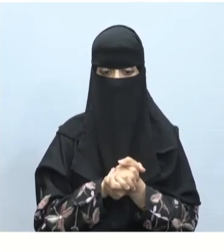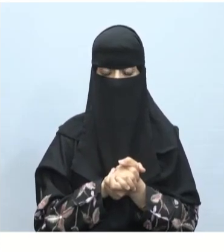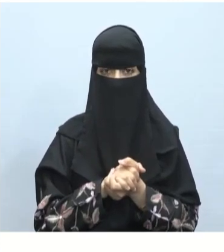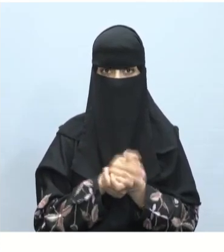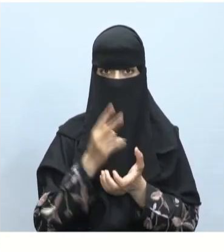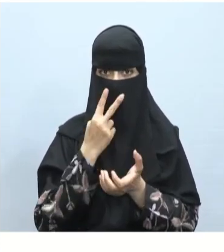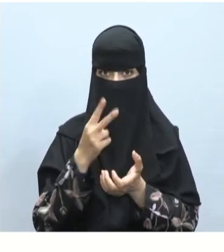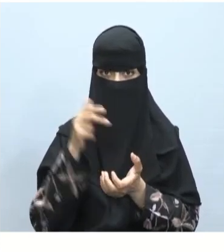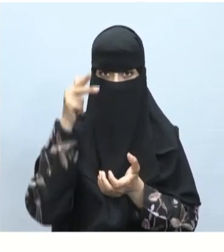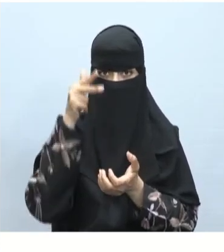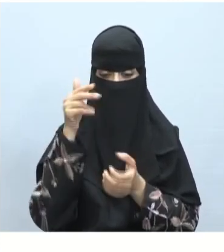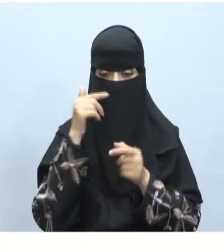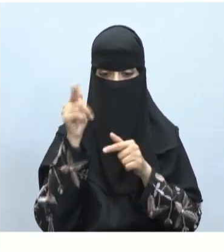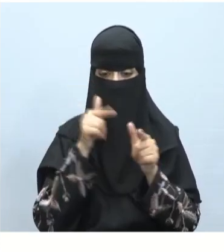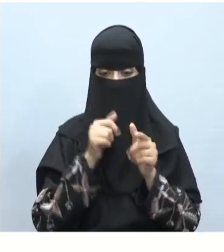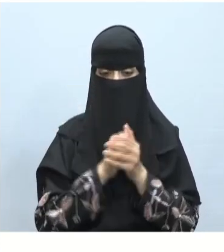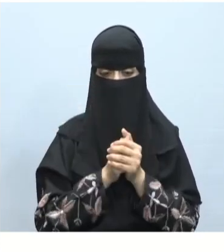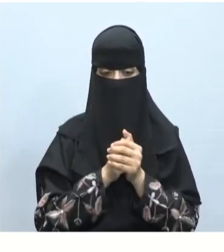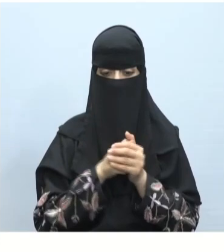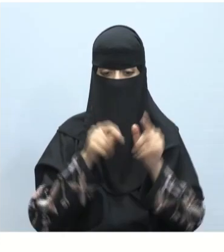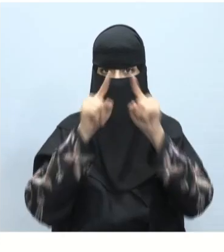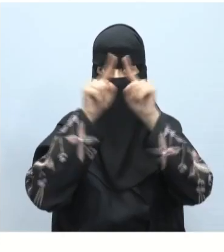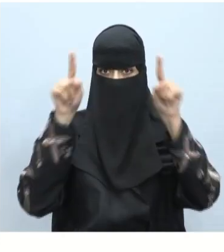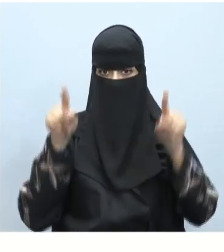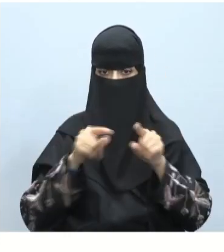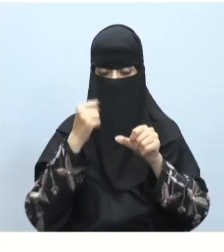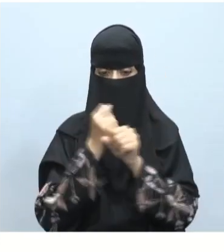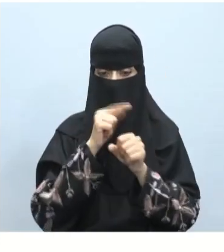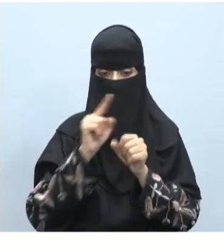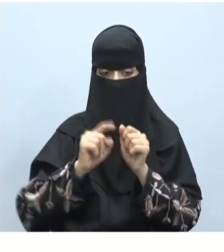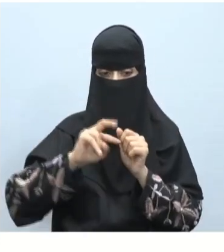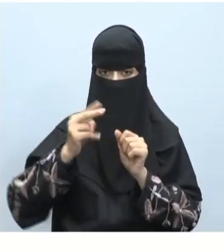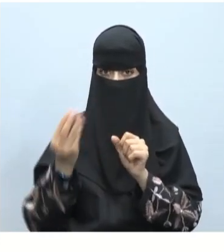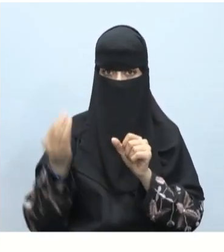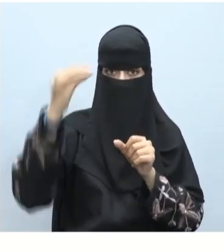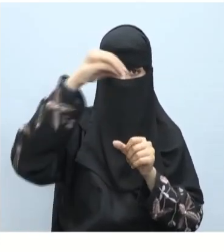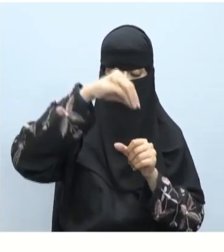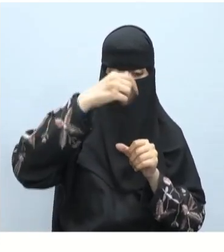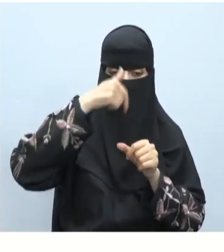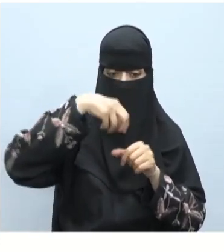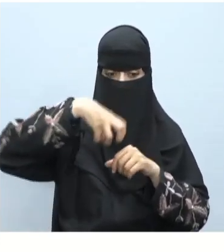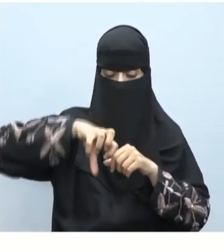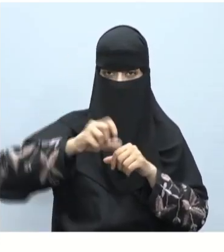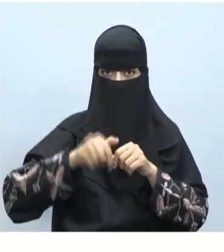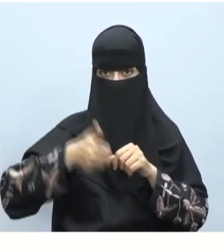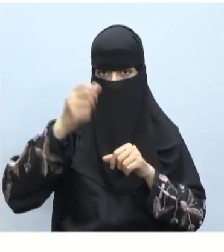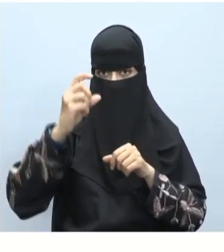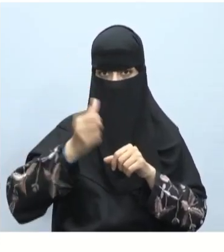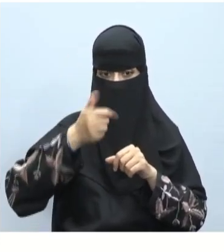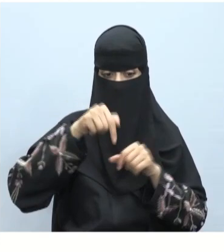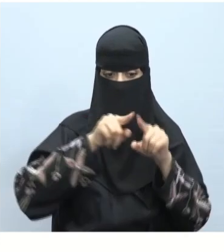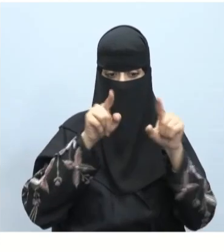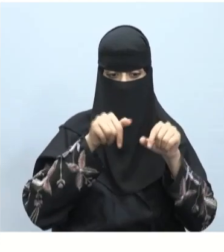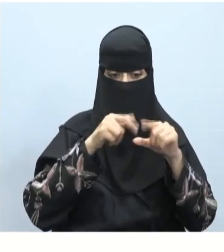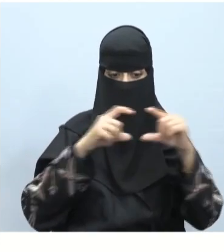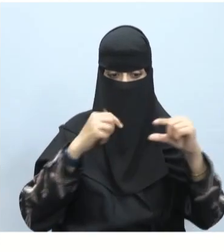نلاحظ في اختيار تخطيط الصفحة في التطبيق العملي نضغط على إدراج وفي جزء وحدات المحتوى